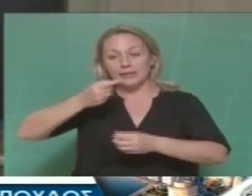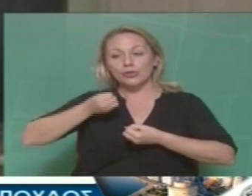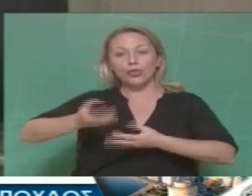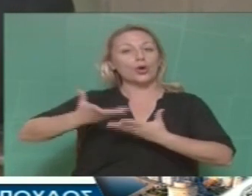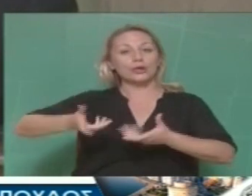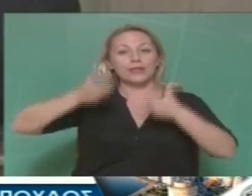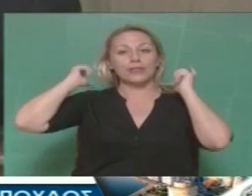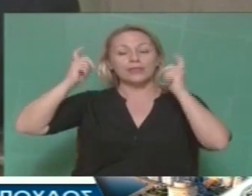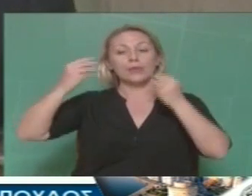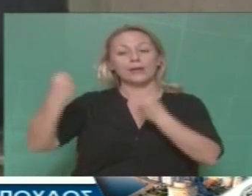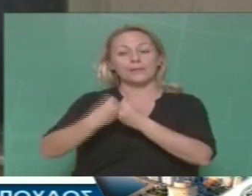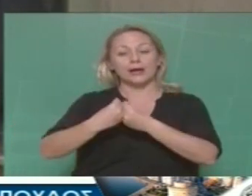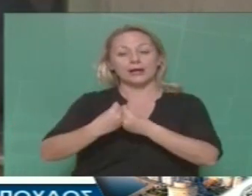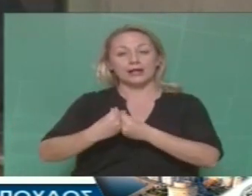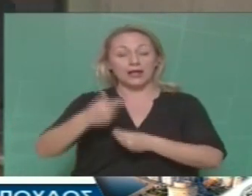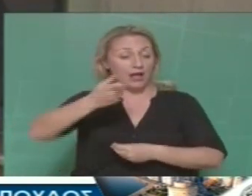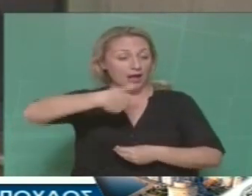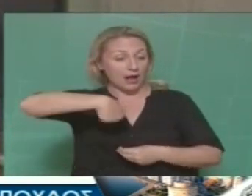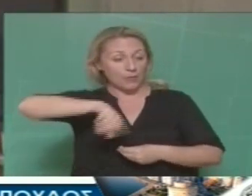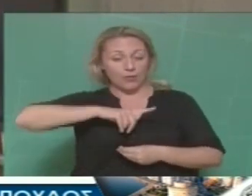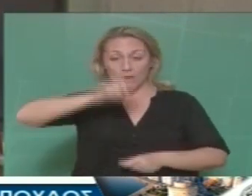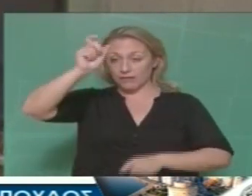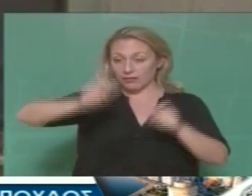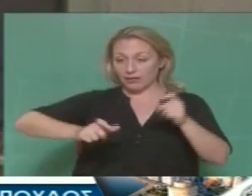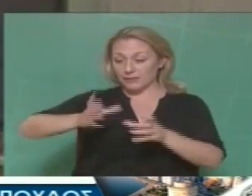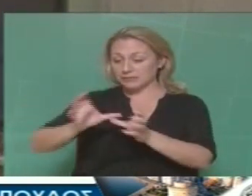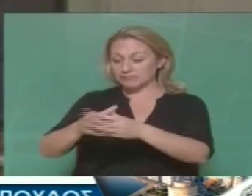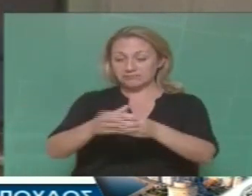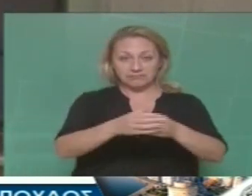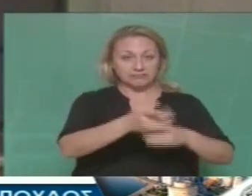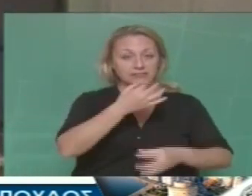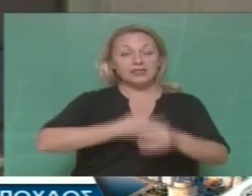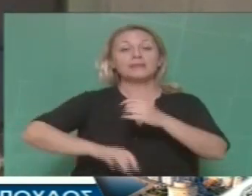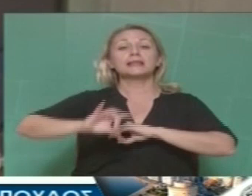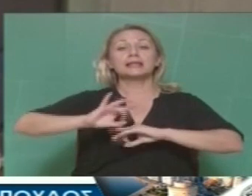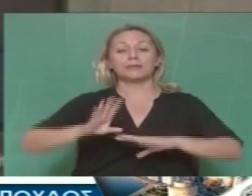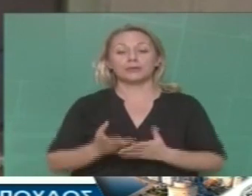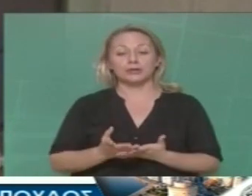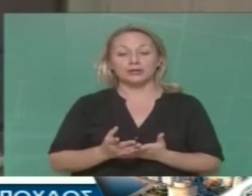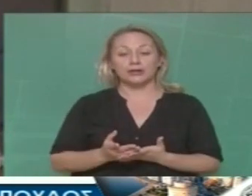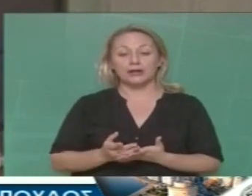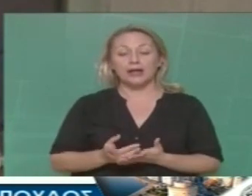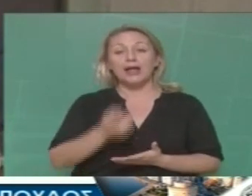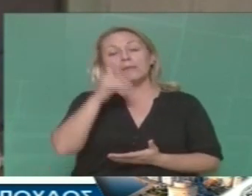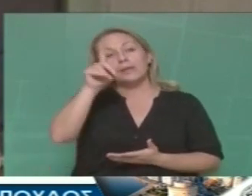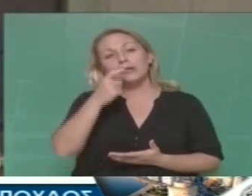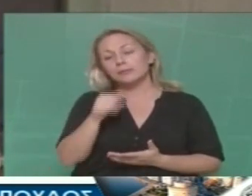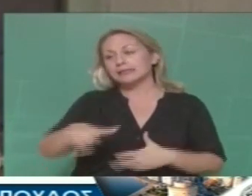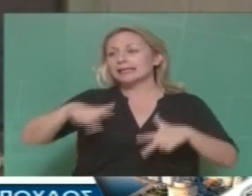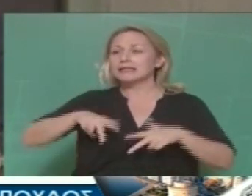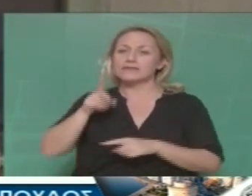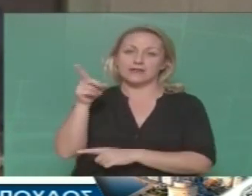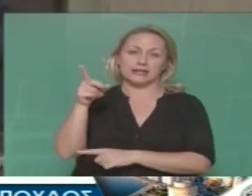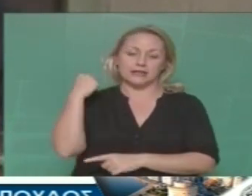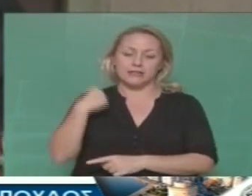όλα αυτά λοιπόν που είπαμε, κανένας δεν τοποθετήθηκε από εσάς. Καμία παράδοξη. Ίσως λέγοντας ότι αυτά είναι θέματα της κυβέρνησης, δεν είναι θέματα